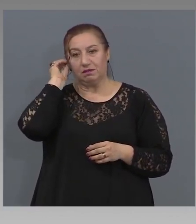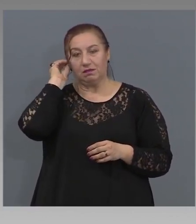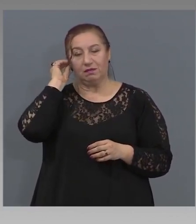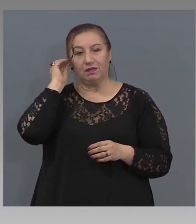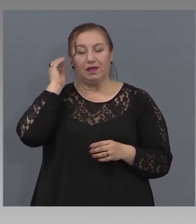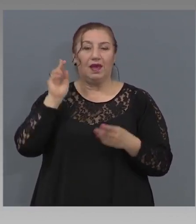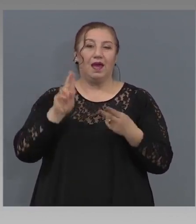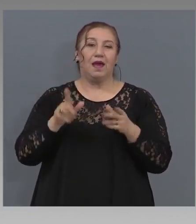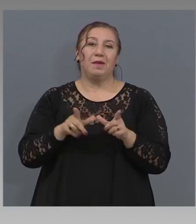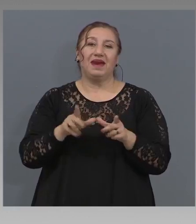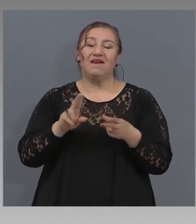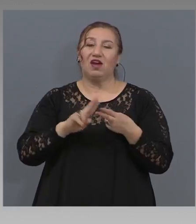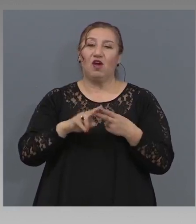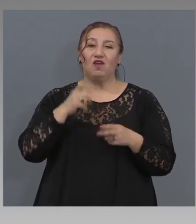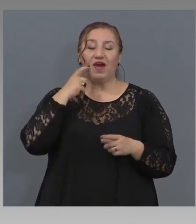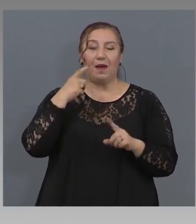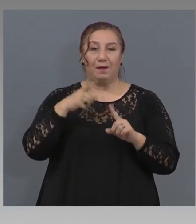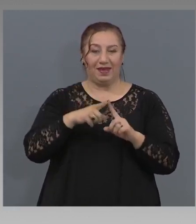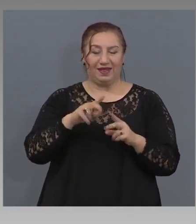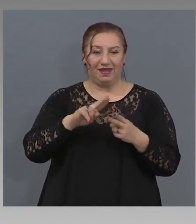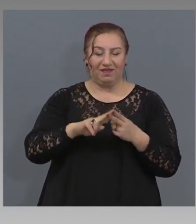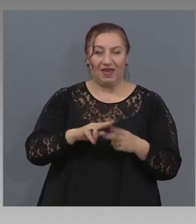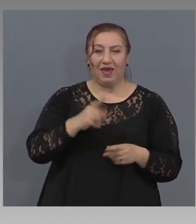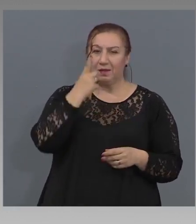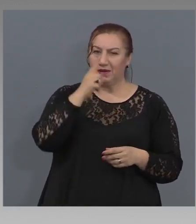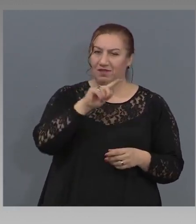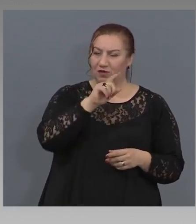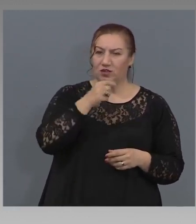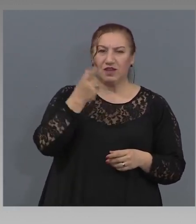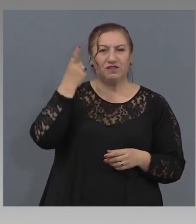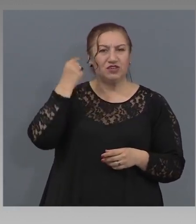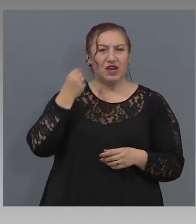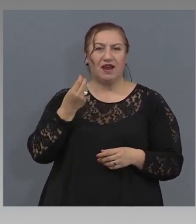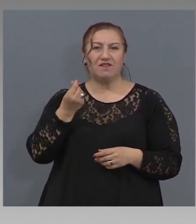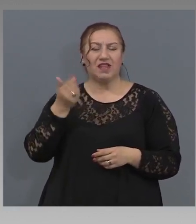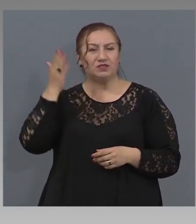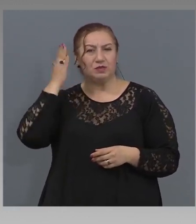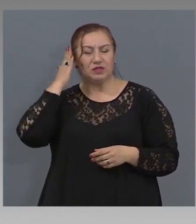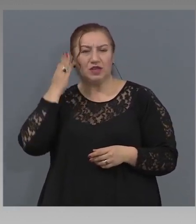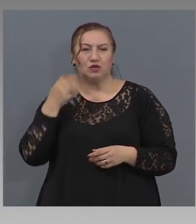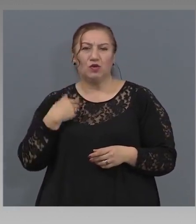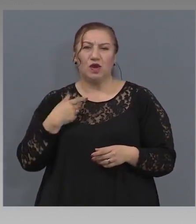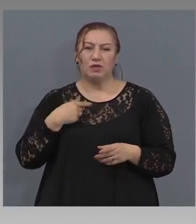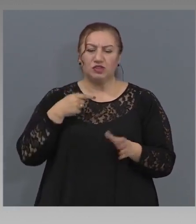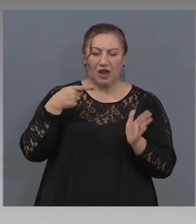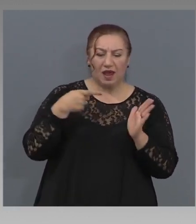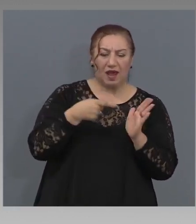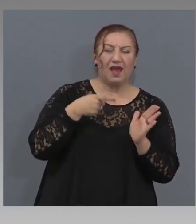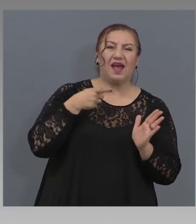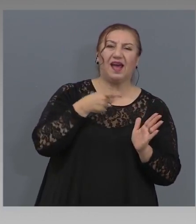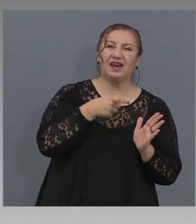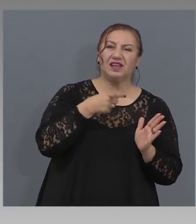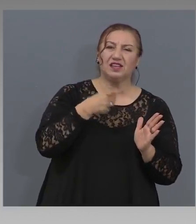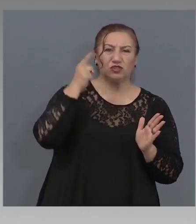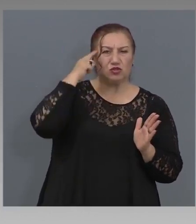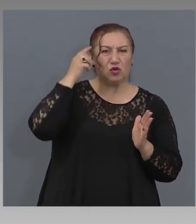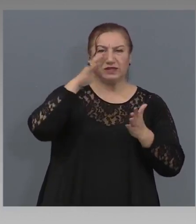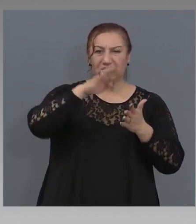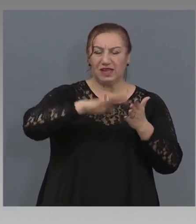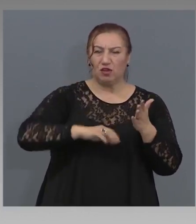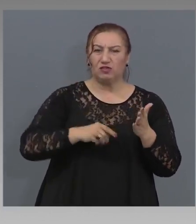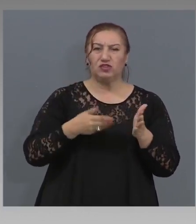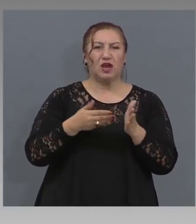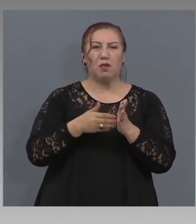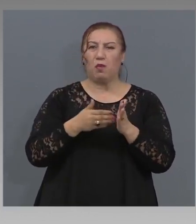министър Карани Колов. Вчера Финансовото министерство публикува изключително критична позиция и становище по повод дебатите за намаляване на